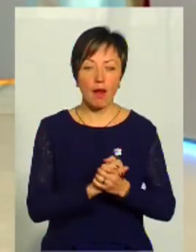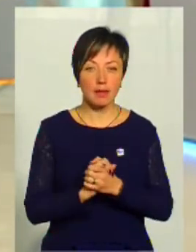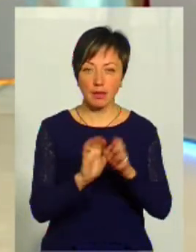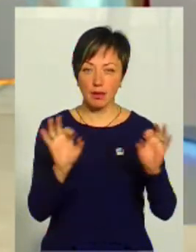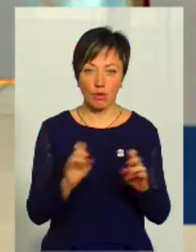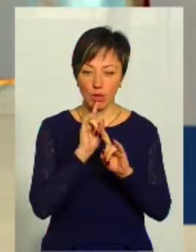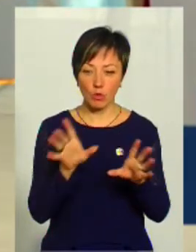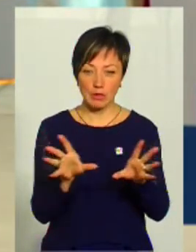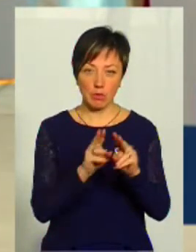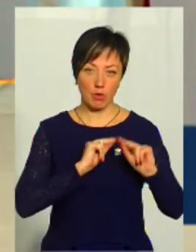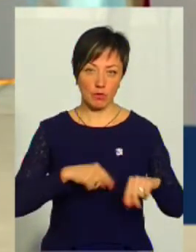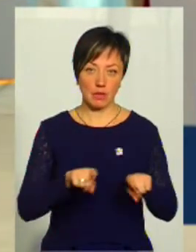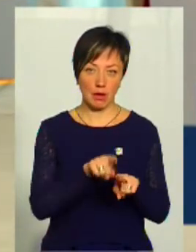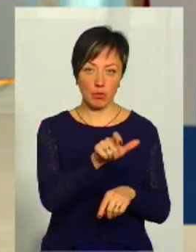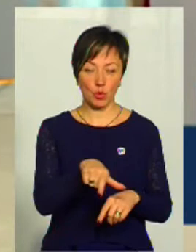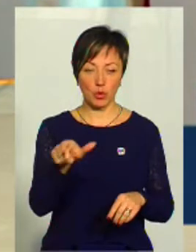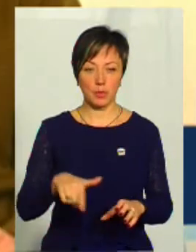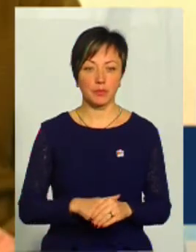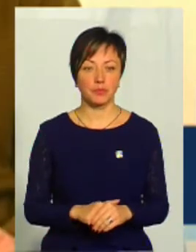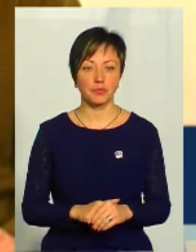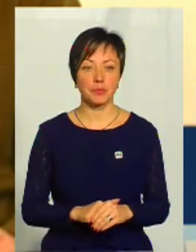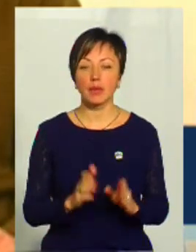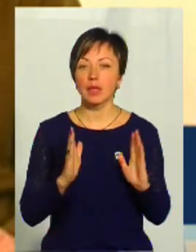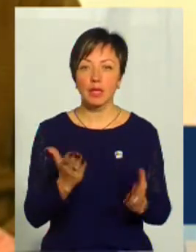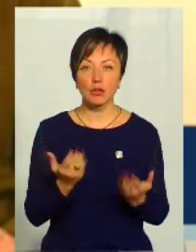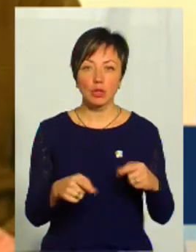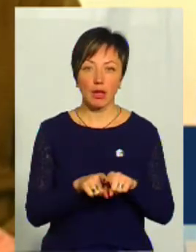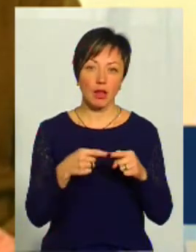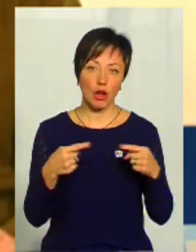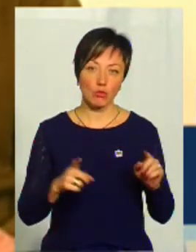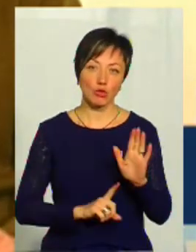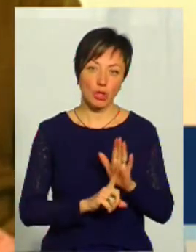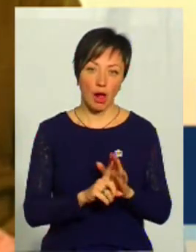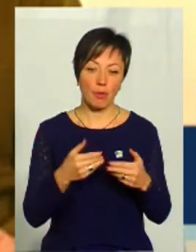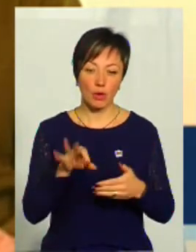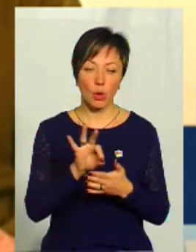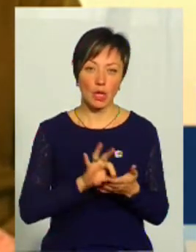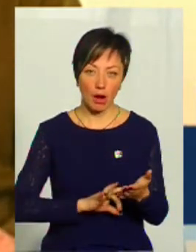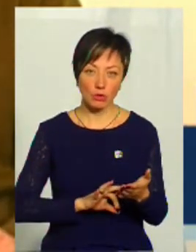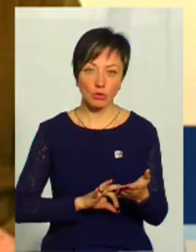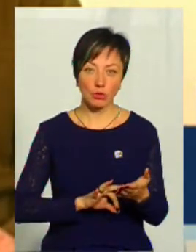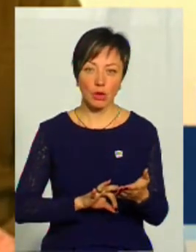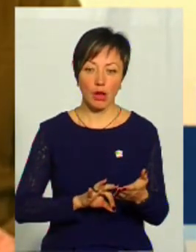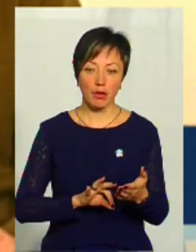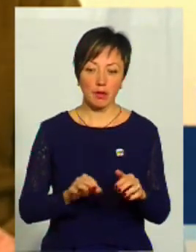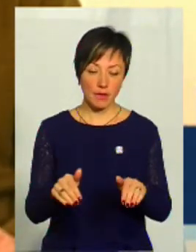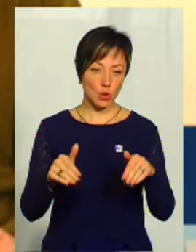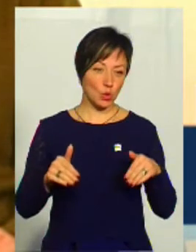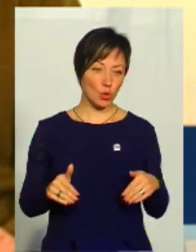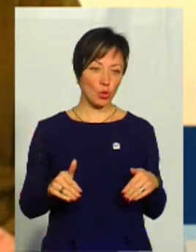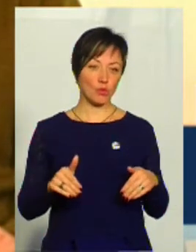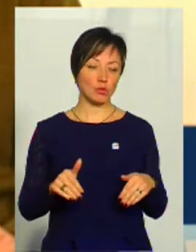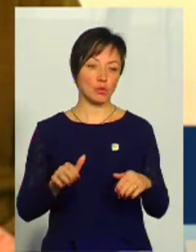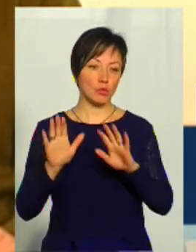ніколи не буде співпрацювати з такими людьми. Тільки якщо такі речі починаються, ми одразу відсторонюємося